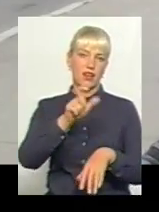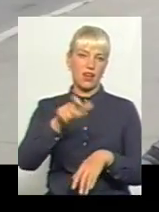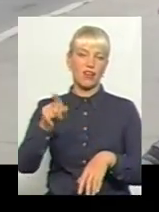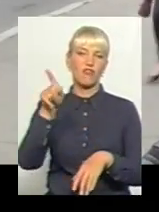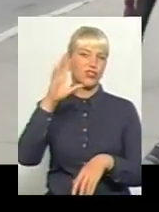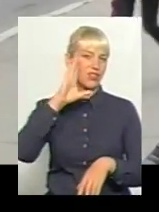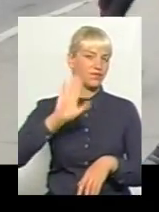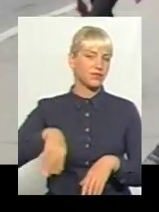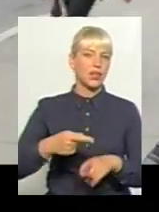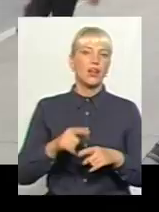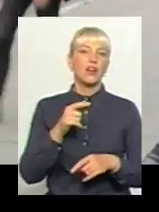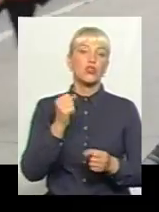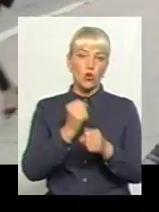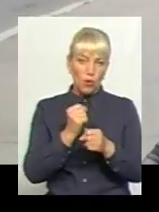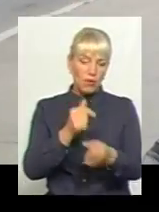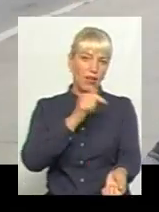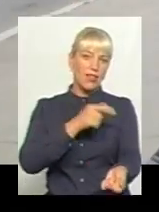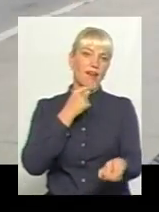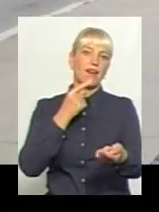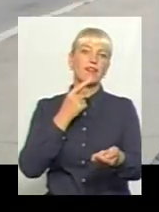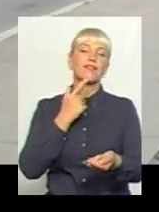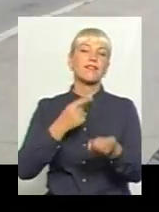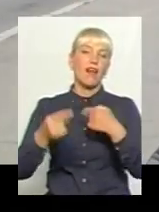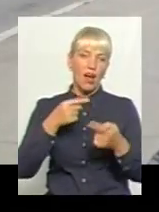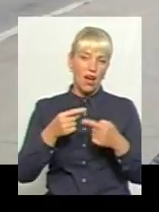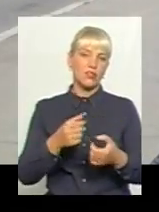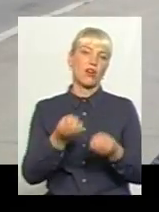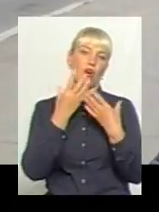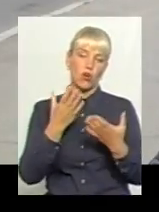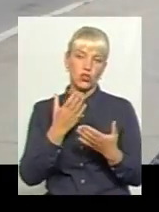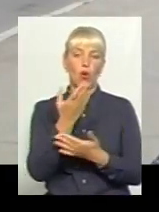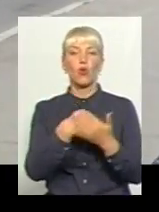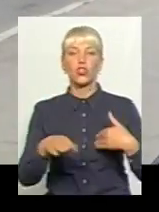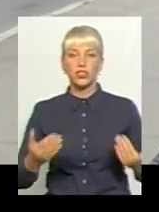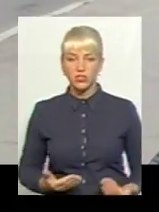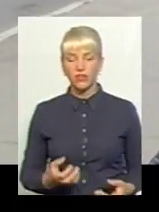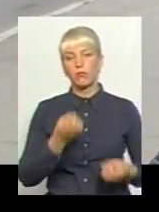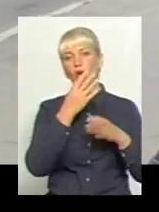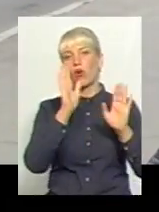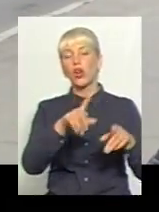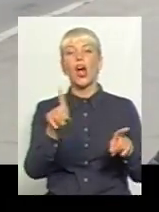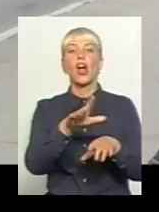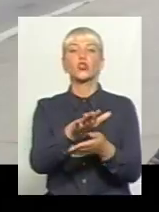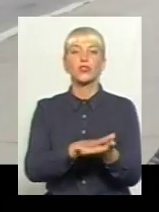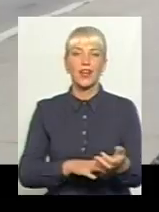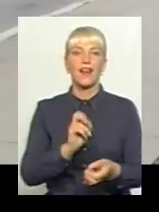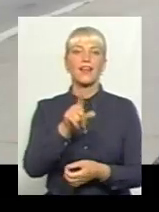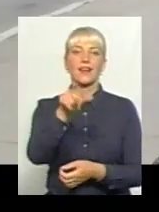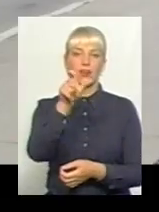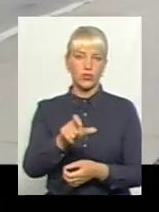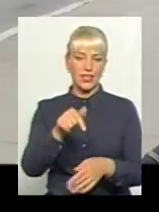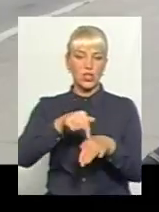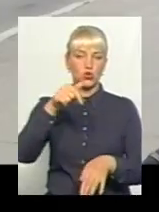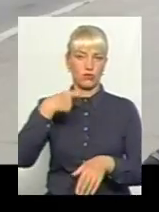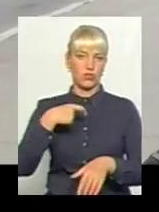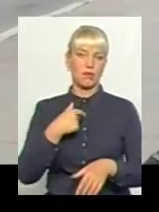нас. Зробили діаліз, і добре. Ушли з діалізом живими, от і добре. А що там далі, як людина себе чувствує? Це тільки наші